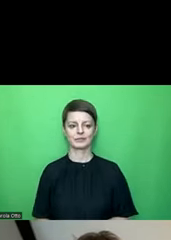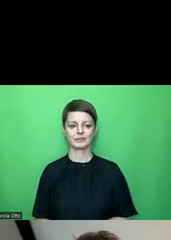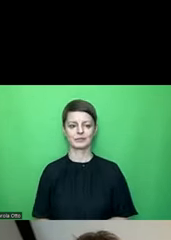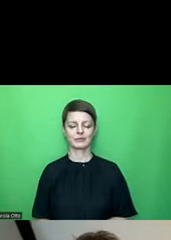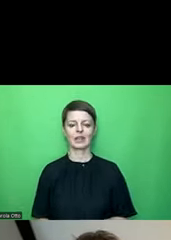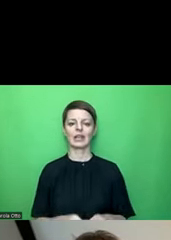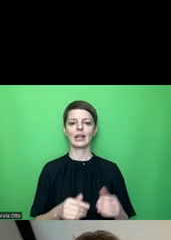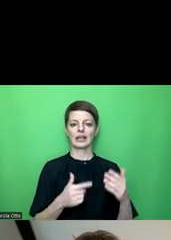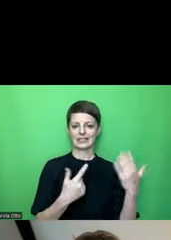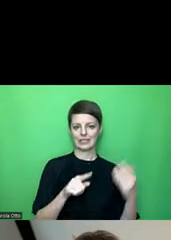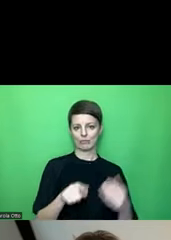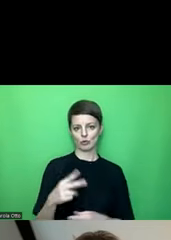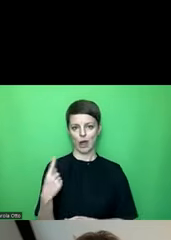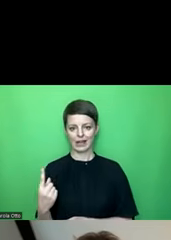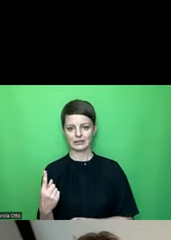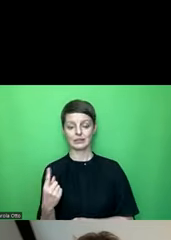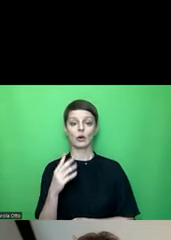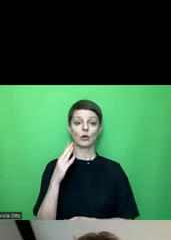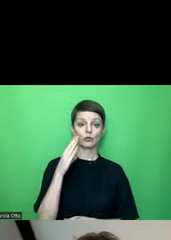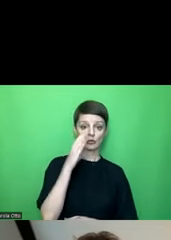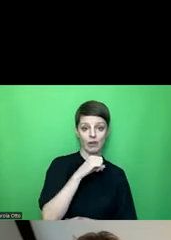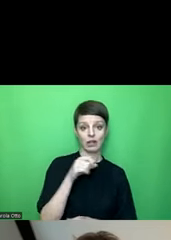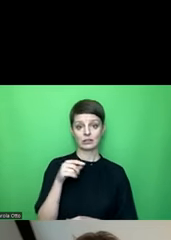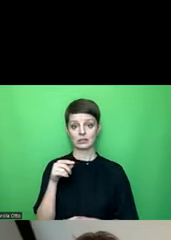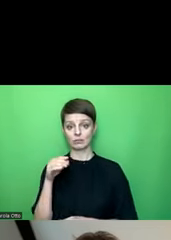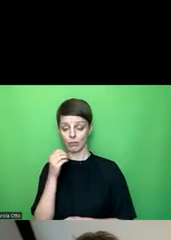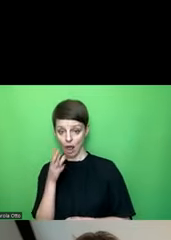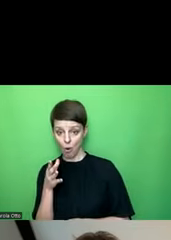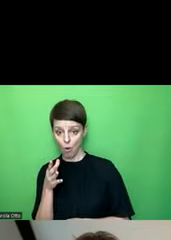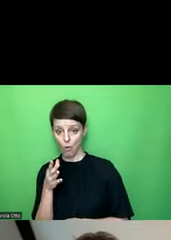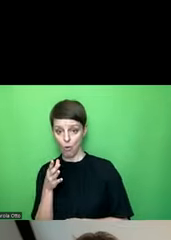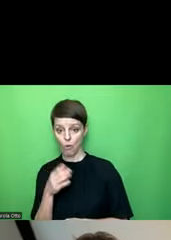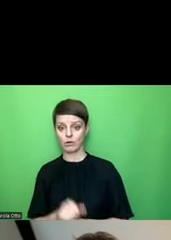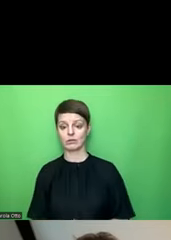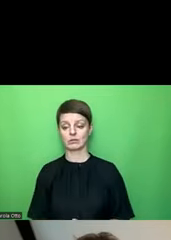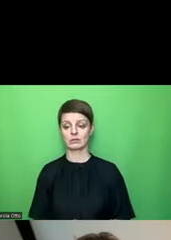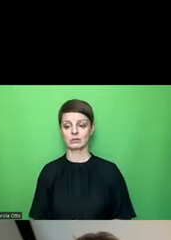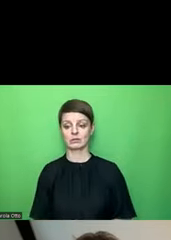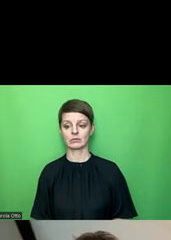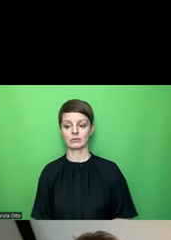ich 7 zu 1 und bei Schwarz auf Blau habe ich ja